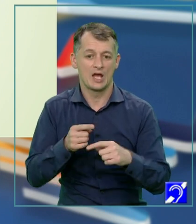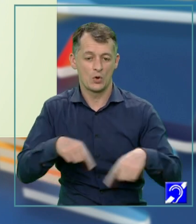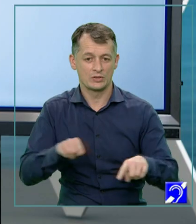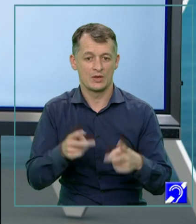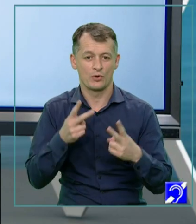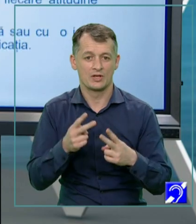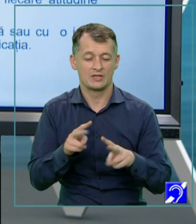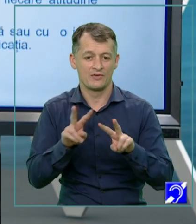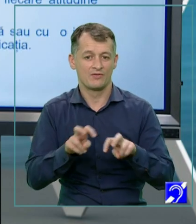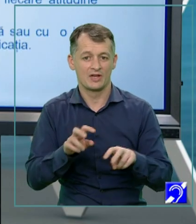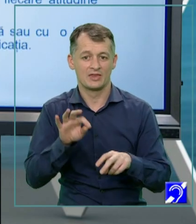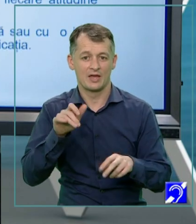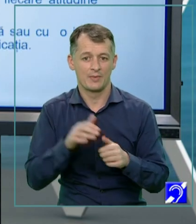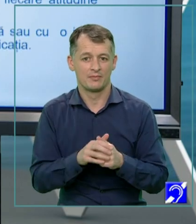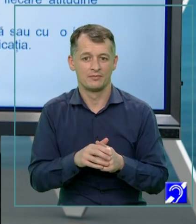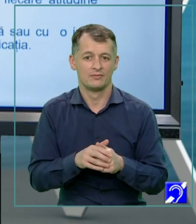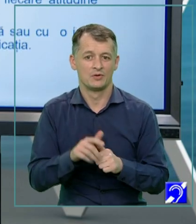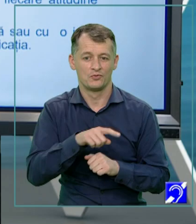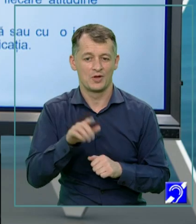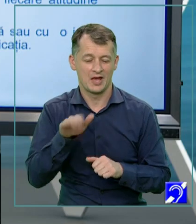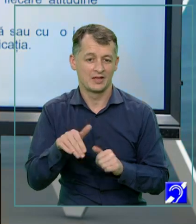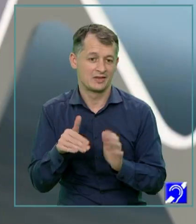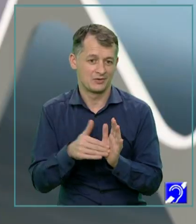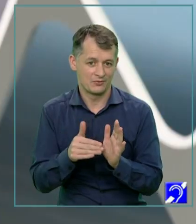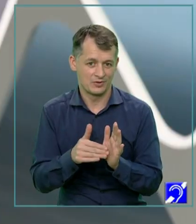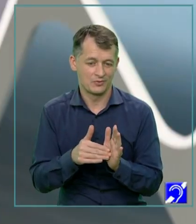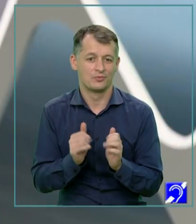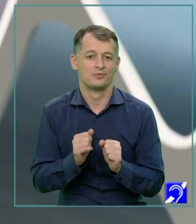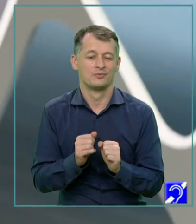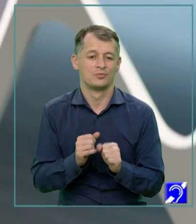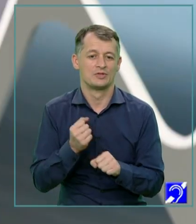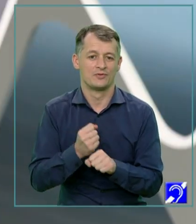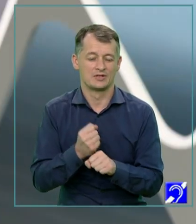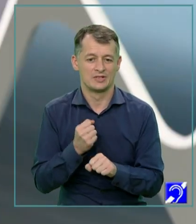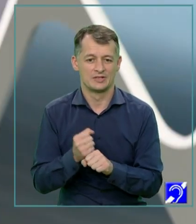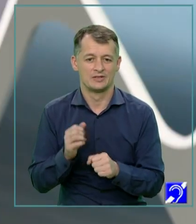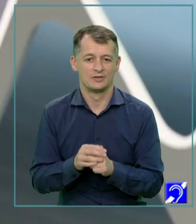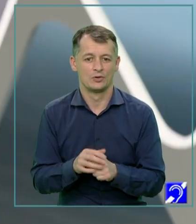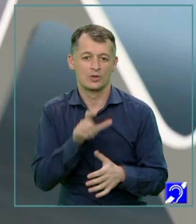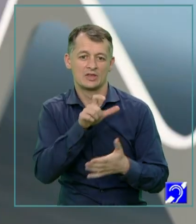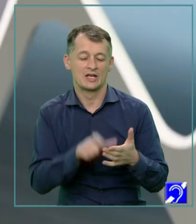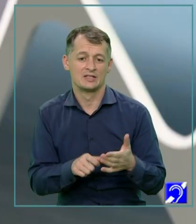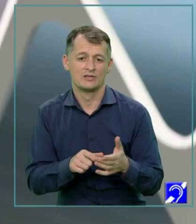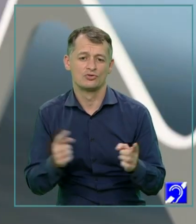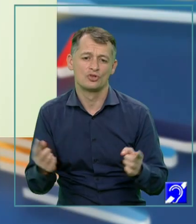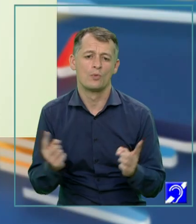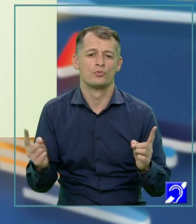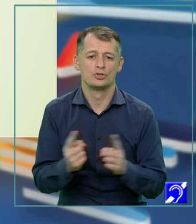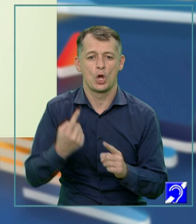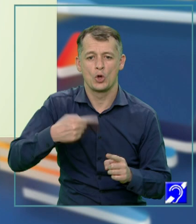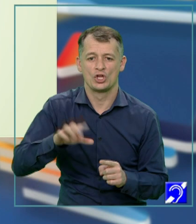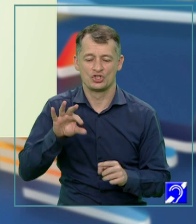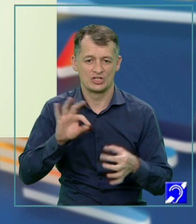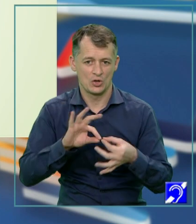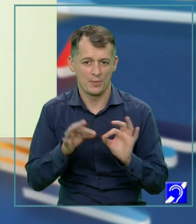tema. Ați avut de realizat, într-un text de minimum 150 de cuvinte, o